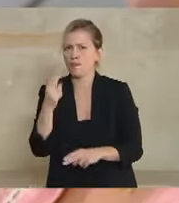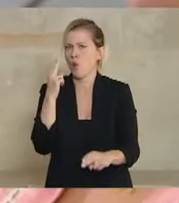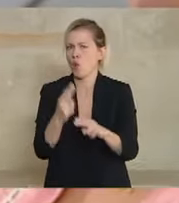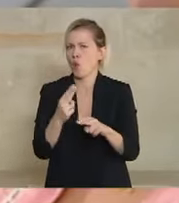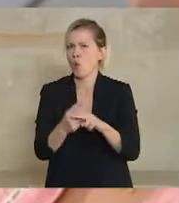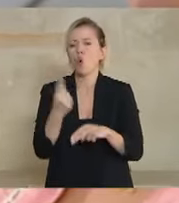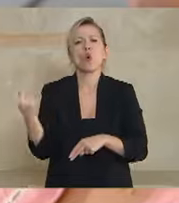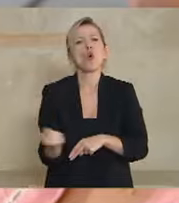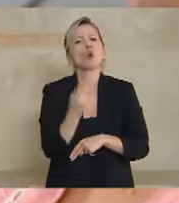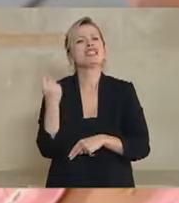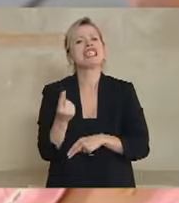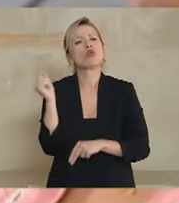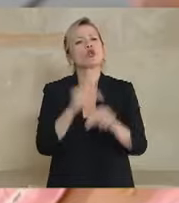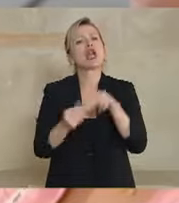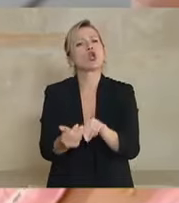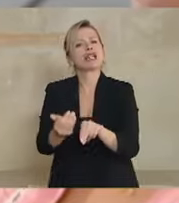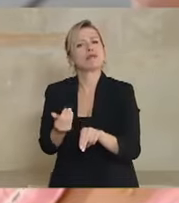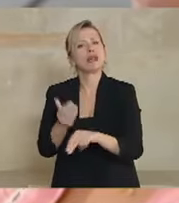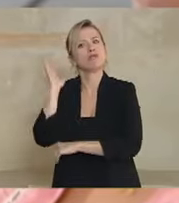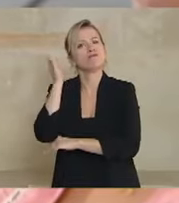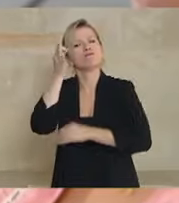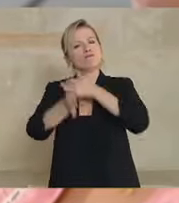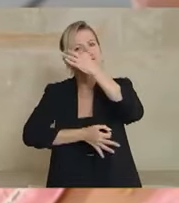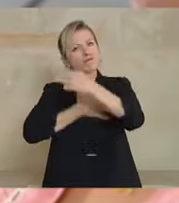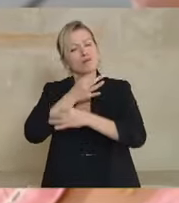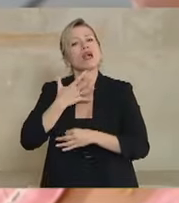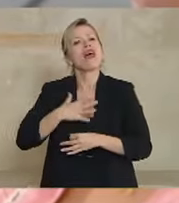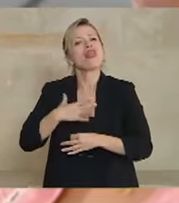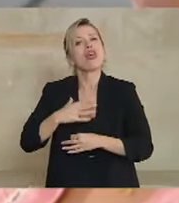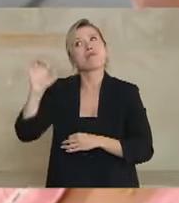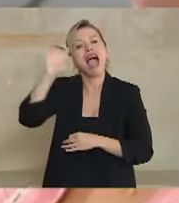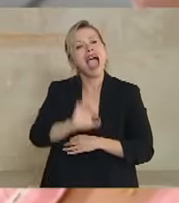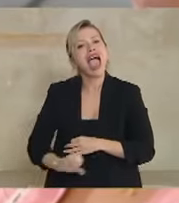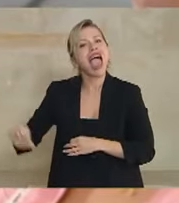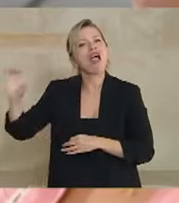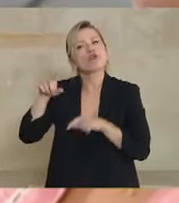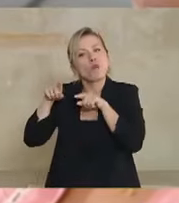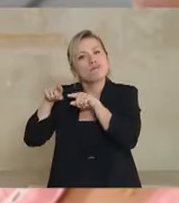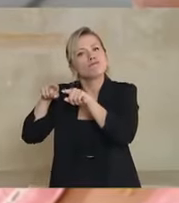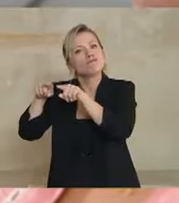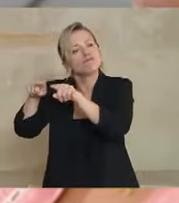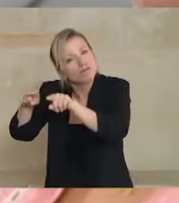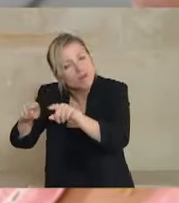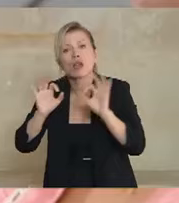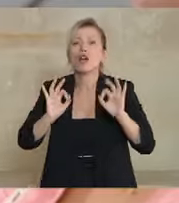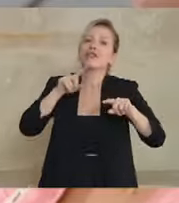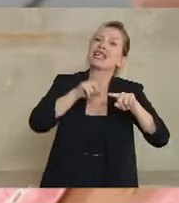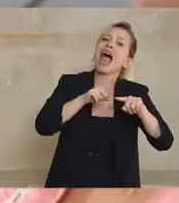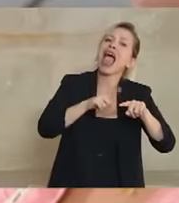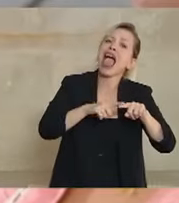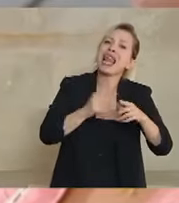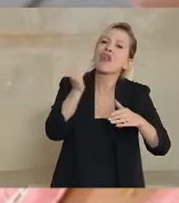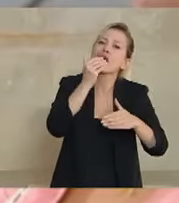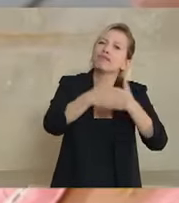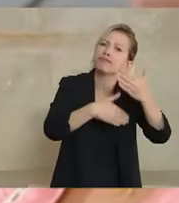προεκλογικής σας εξτρατείας. Είναι η σύγκληση με την Ευρώπη. Παρά τους υψηλούς ρυθμούς ανάπτυξης, λοιπόν, η ταχύτητα απονομής στη